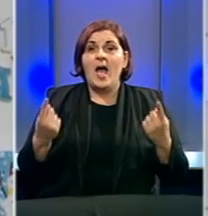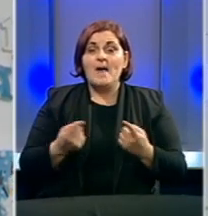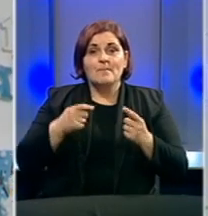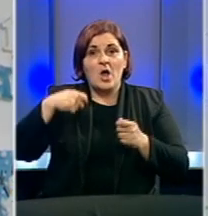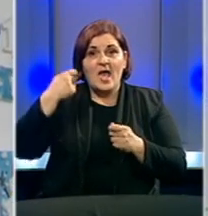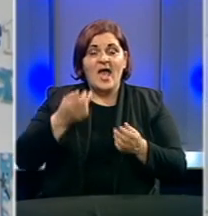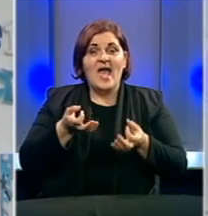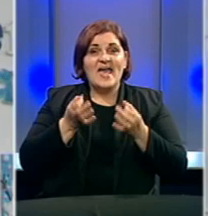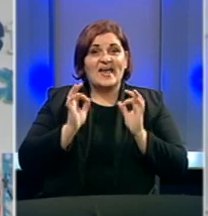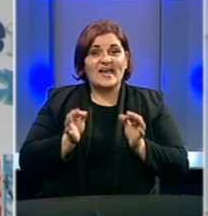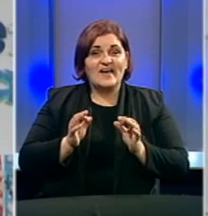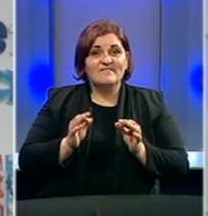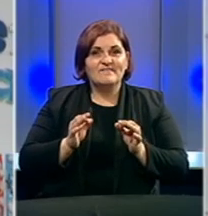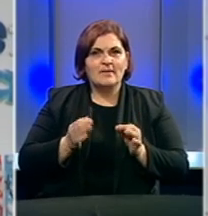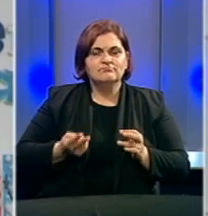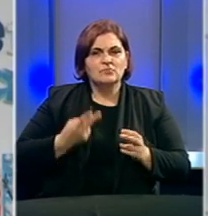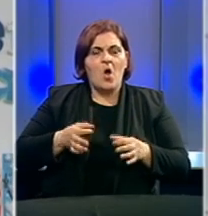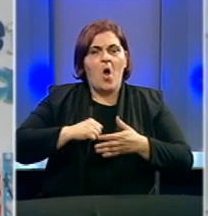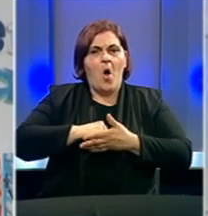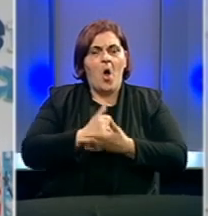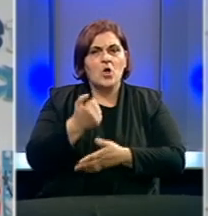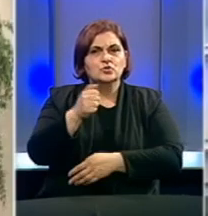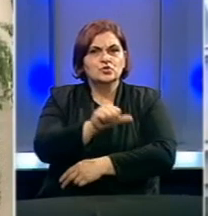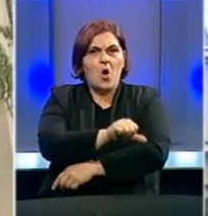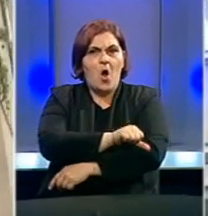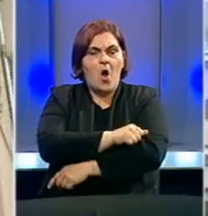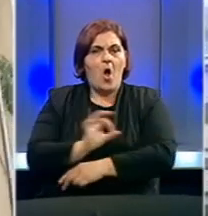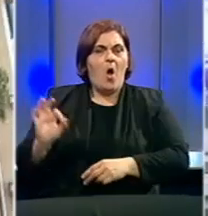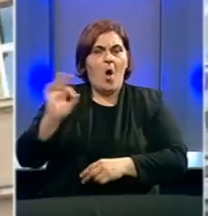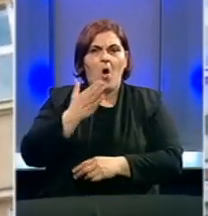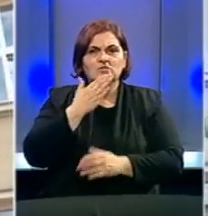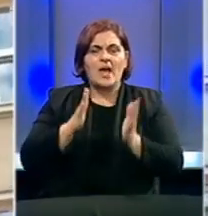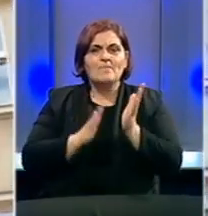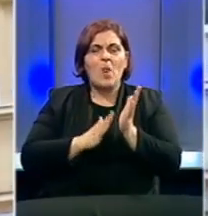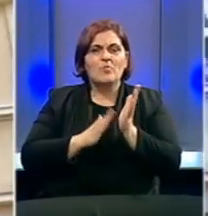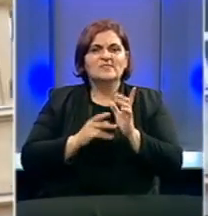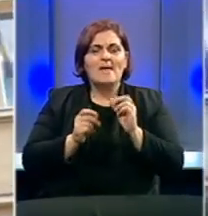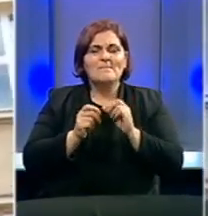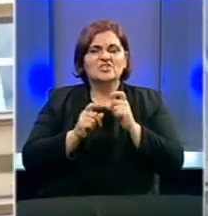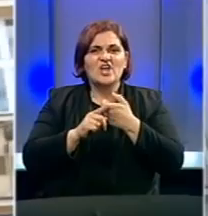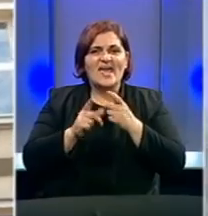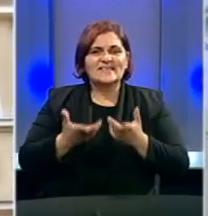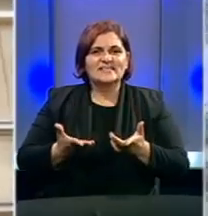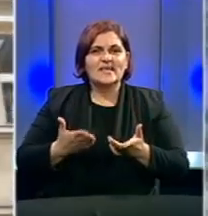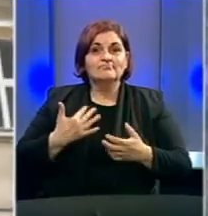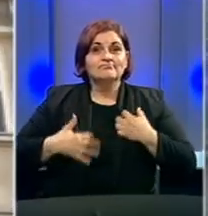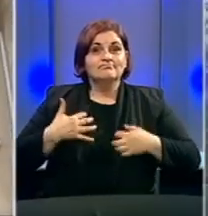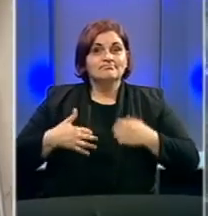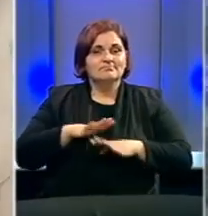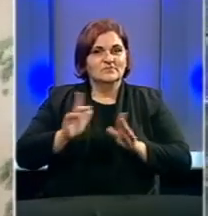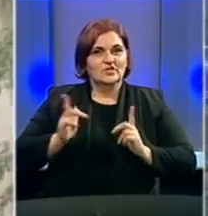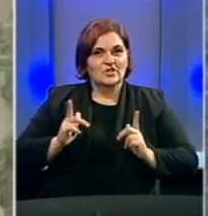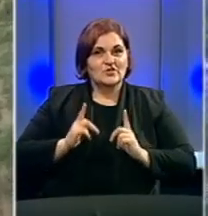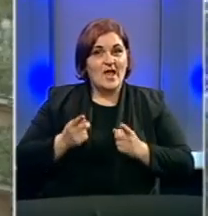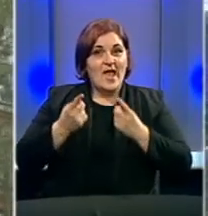filma, kvalitetno i dostojno obilježavanje stogodišnjice osnovne škole Mula Mustafa Bašeskija željno iščekuju svi.